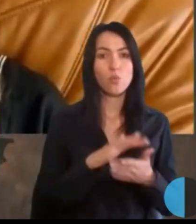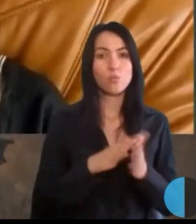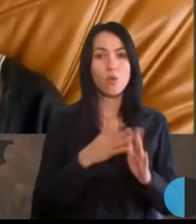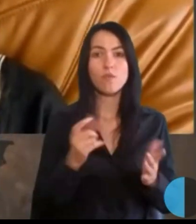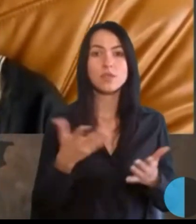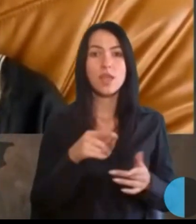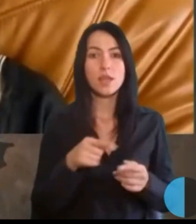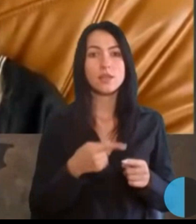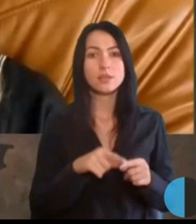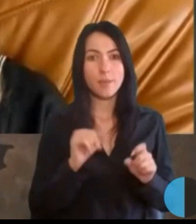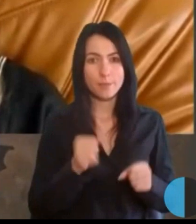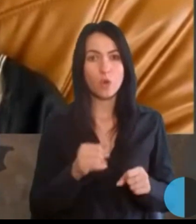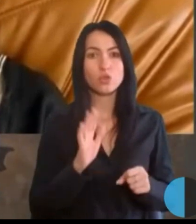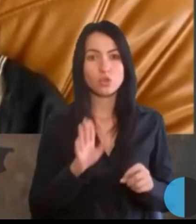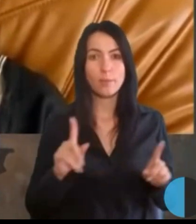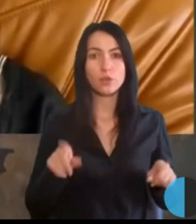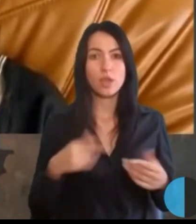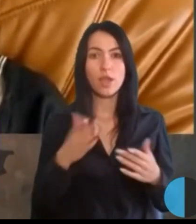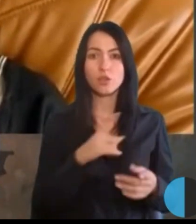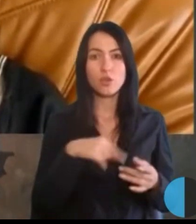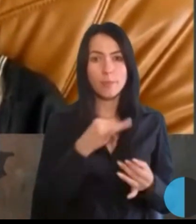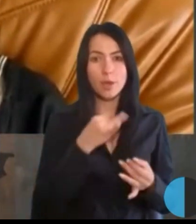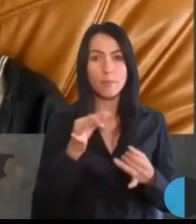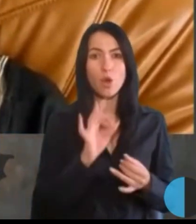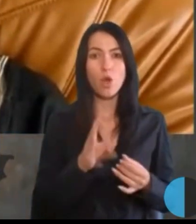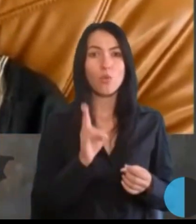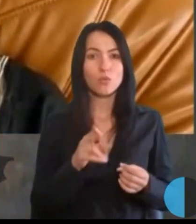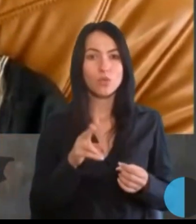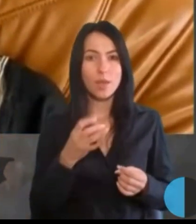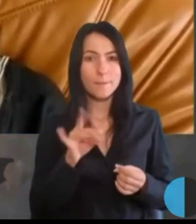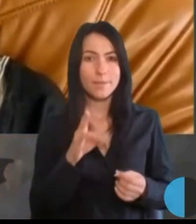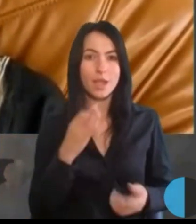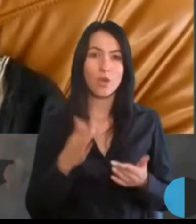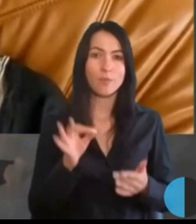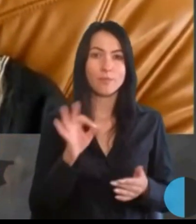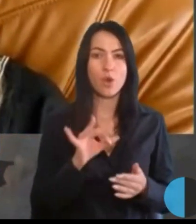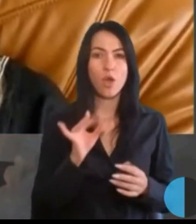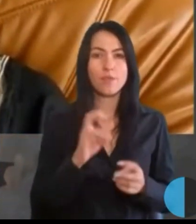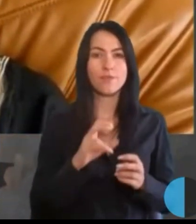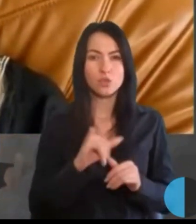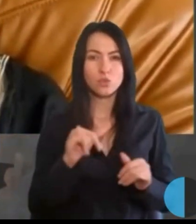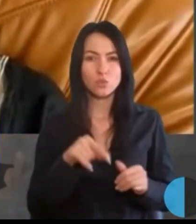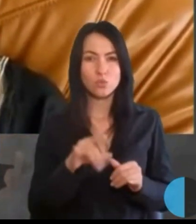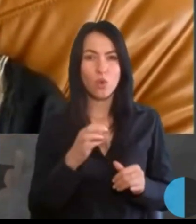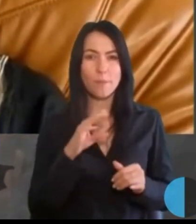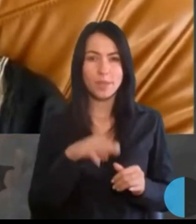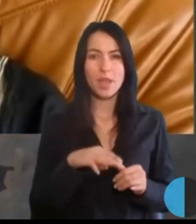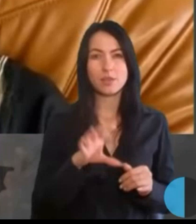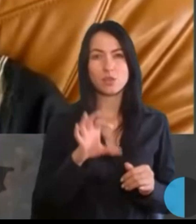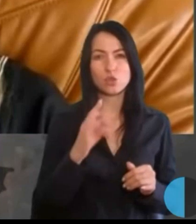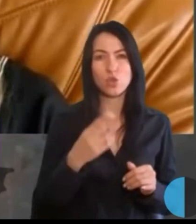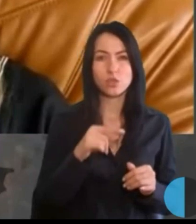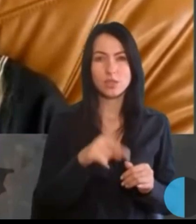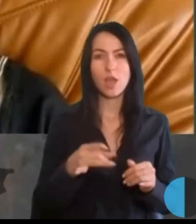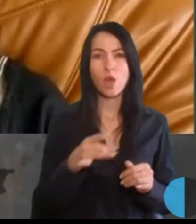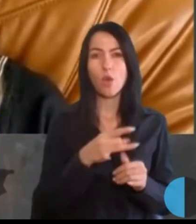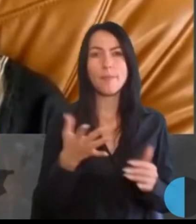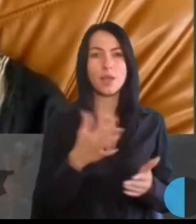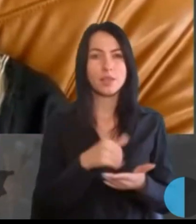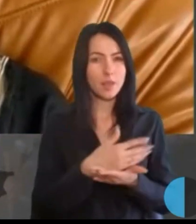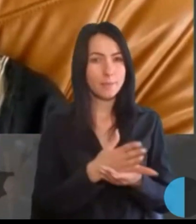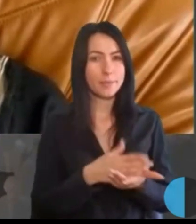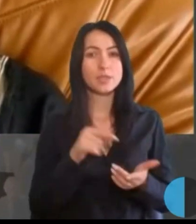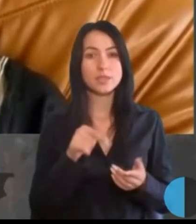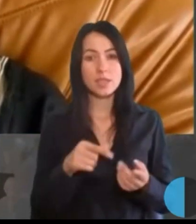реалізувати. Якщо ми говоримо про комунальне майно або про інфраструктурні об'єкти соціальні, які громади забезпечують, то це, звичайно,